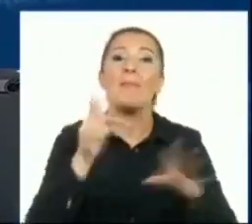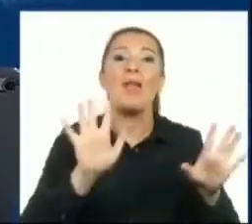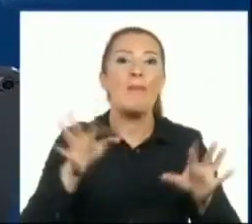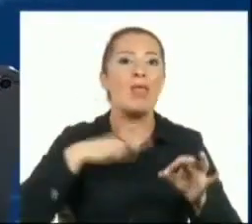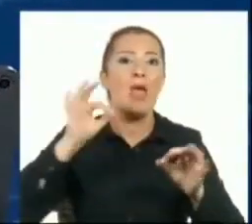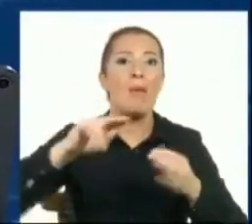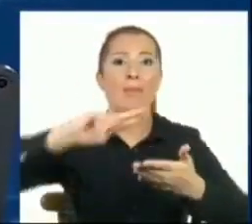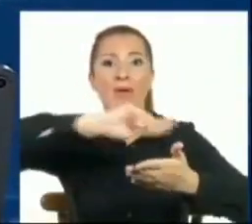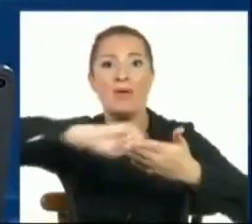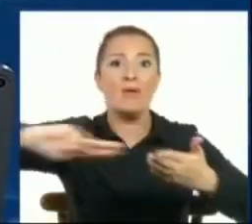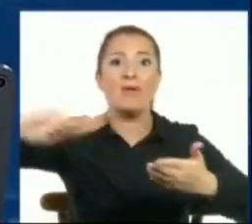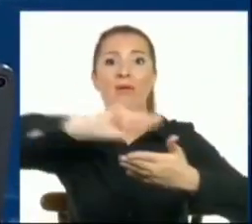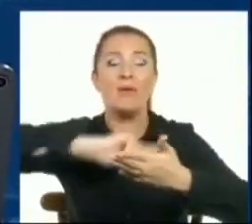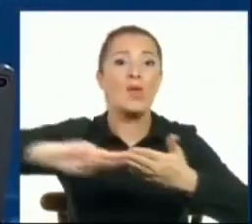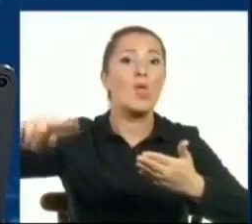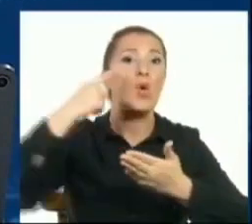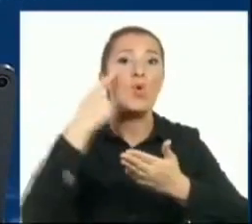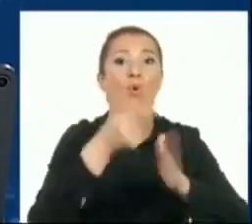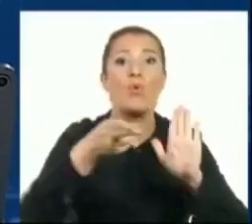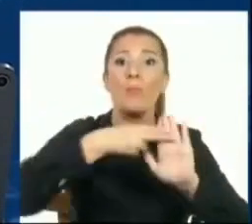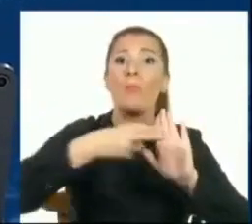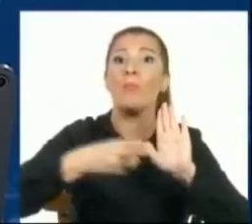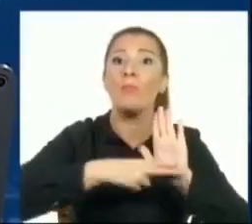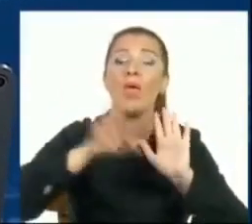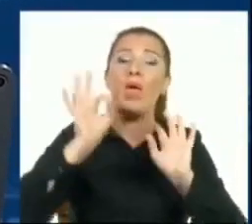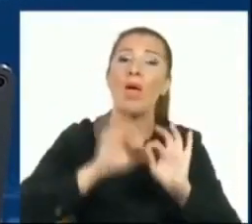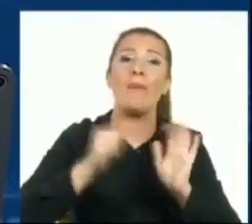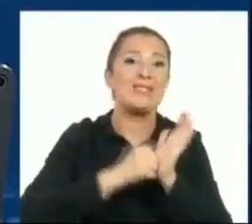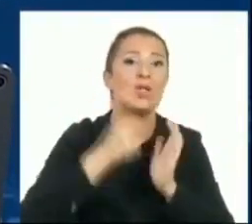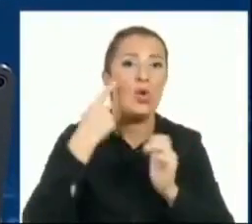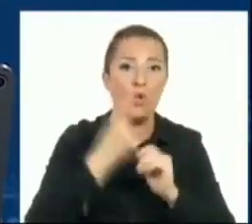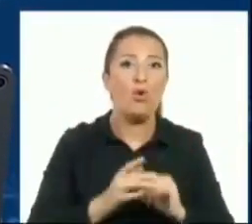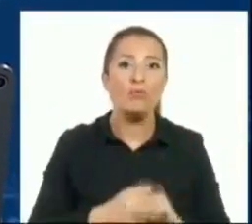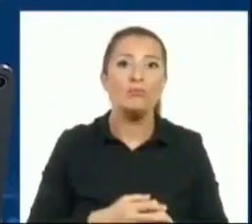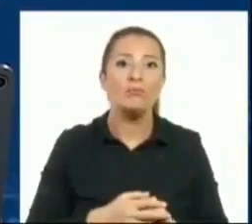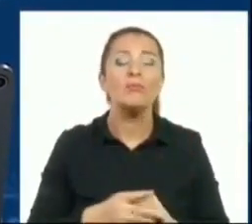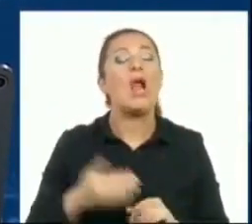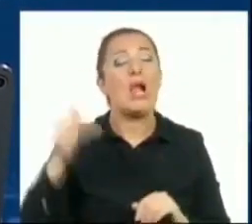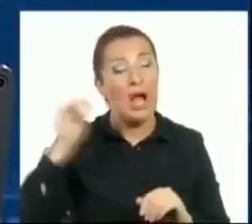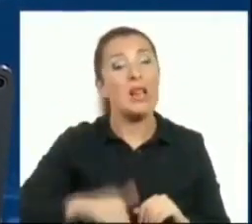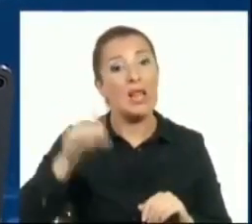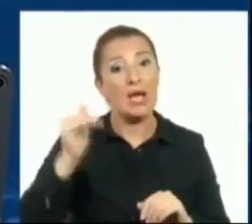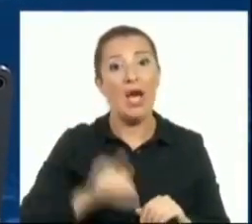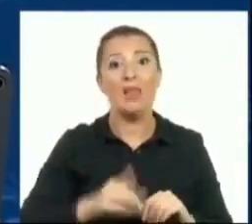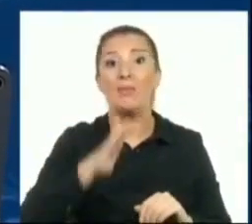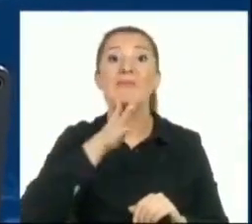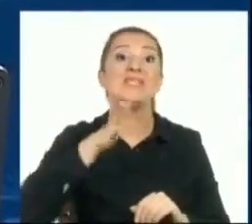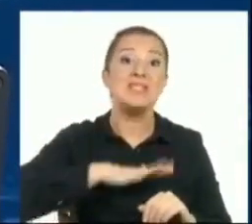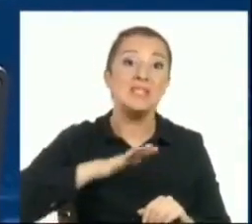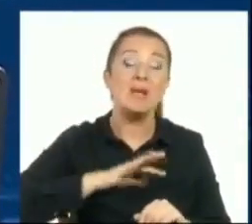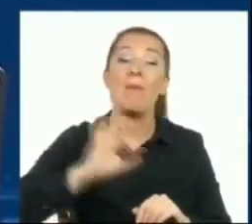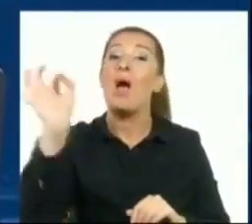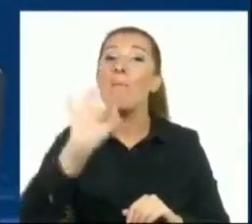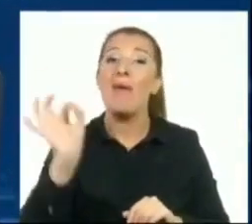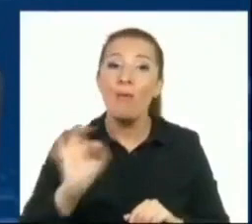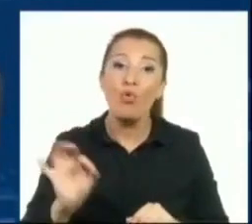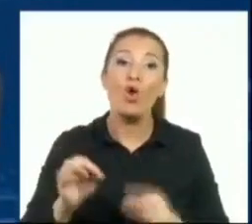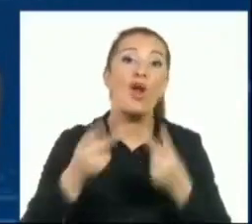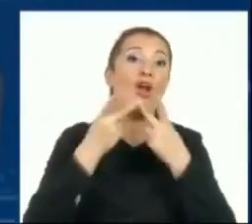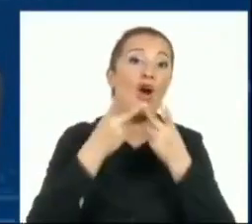manşet gördüm. Geldi, geldi. Geldi onu bir kere bilmenizi isterim. Yalnız memurların açıklamaları